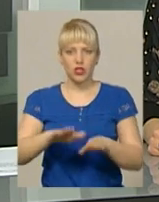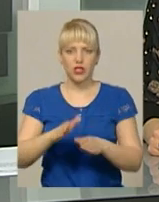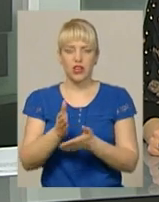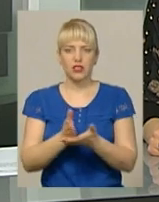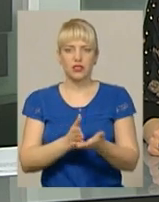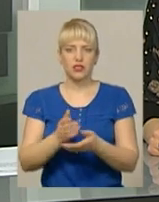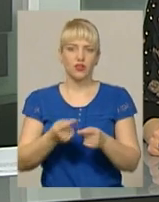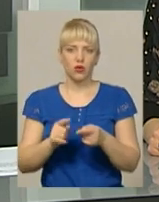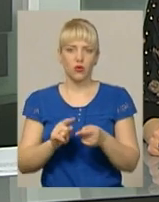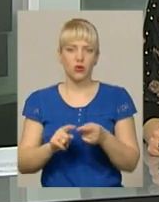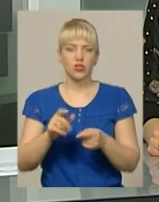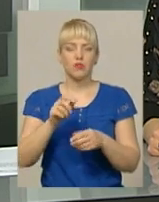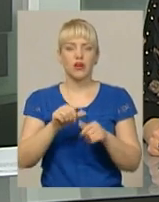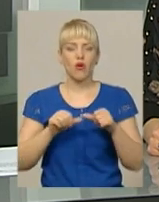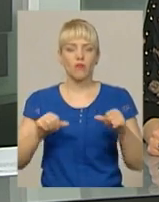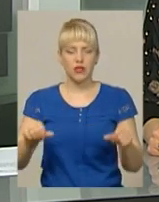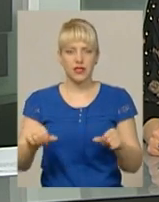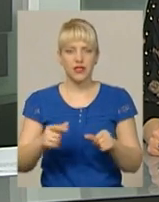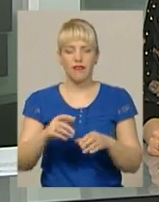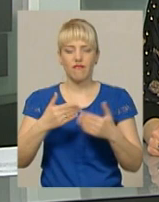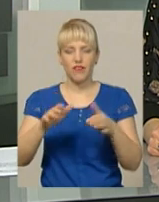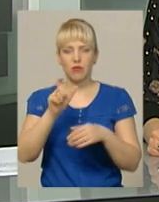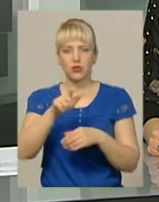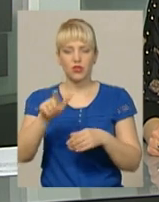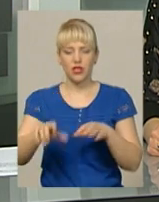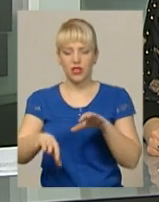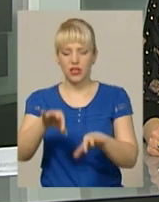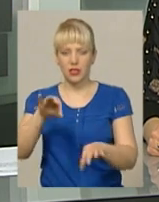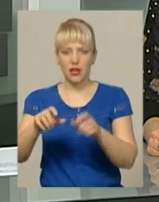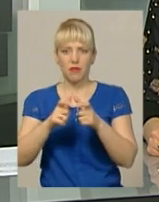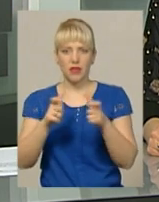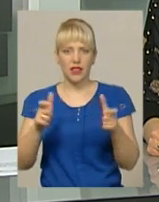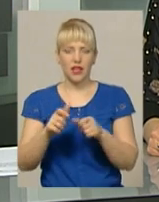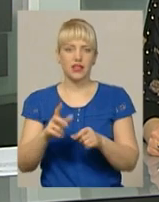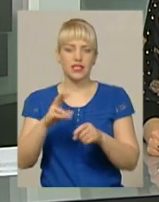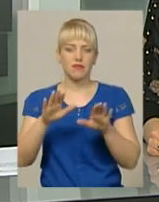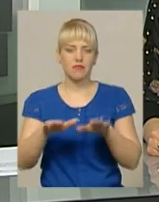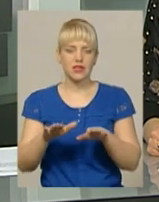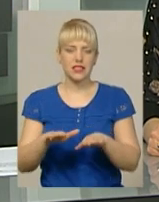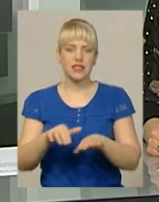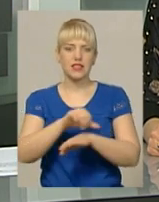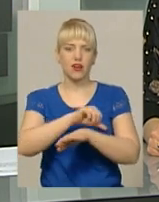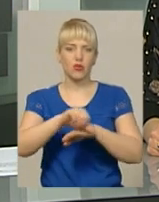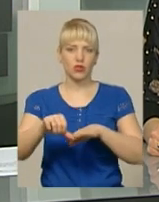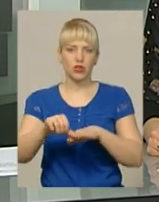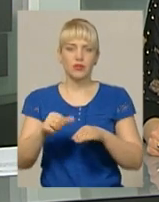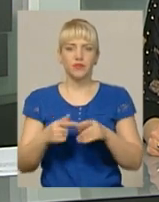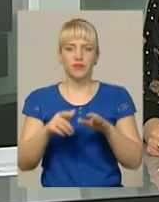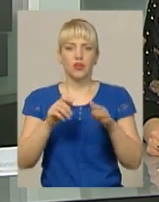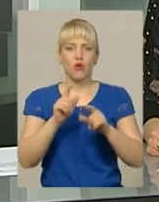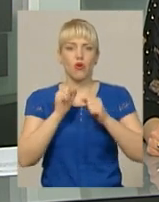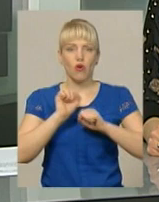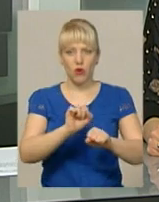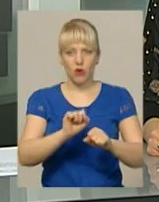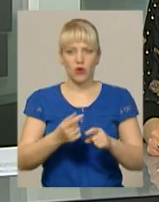під наглядом комісії. Випускники витягали білети, зазначені місцем охорони кордонів, крім зони АТО. Передупав розподілу залік Державної